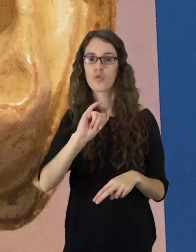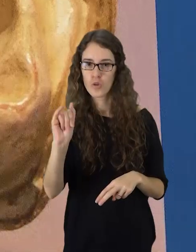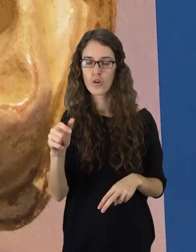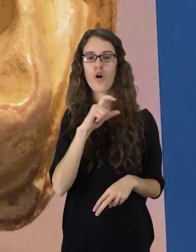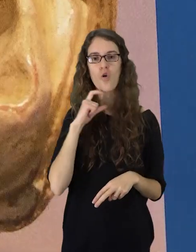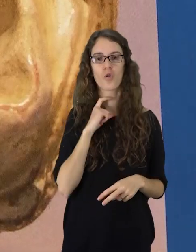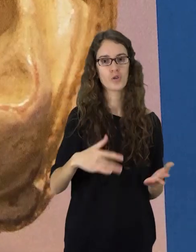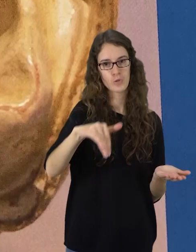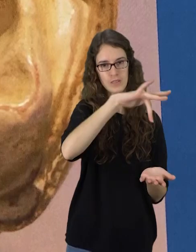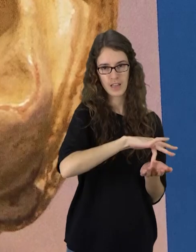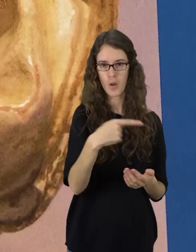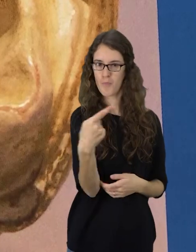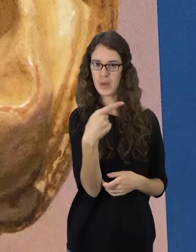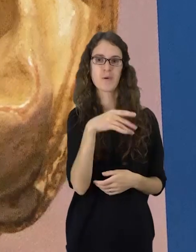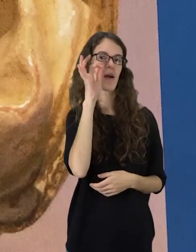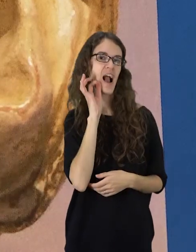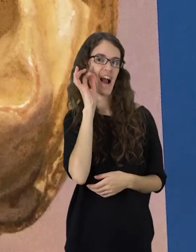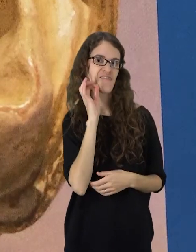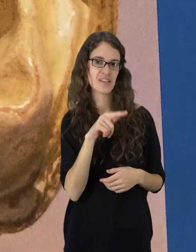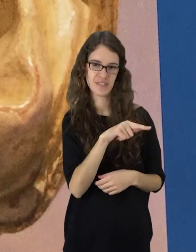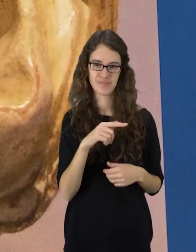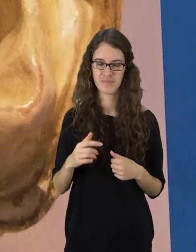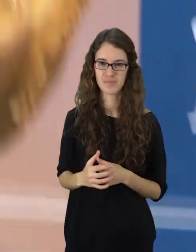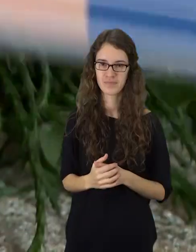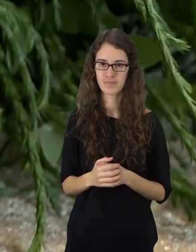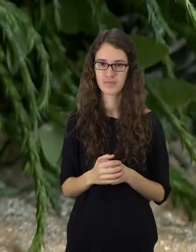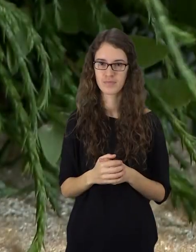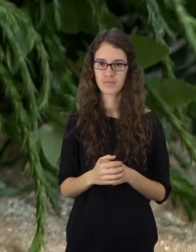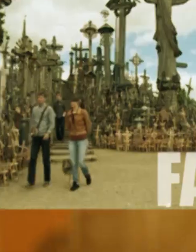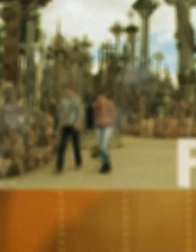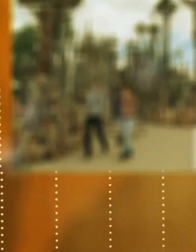aukšte įsikūrusioje arbatinėje knygynė prie katedros.